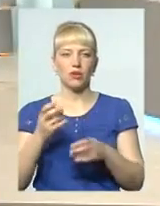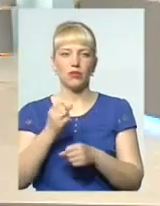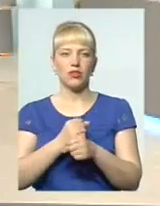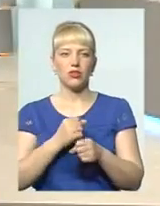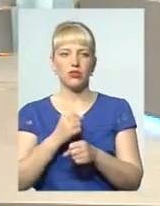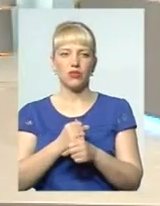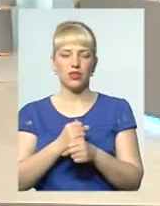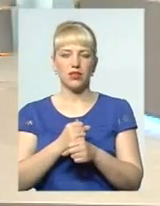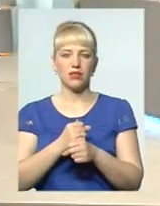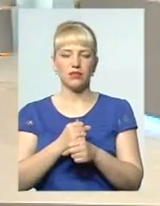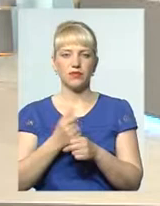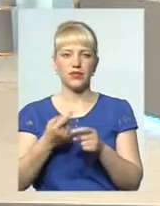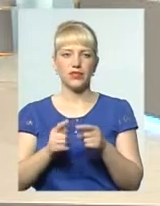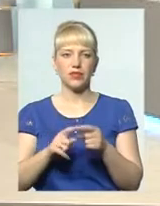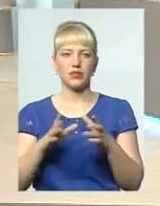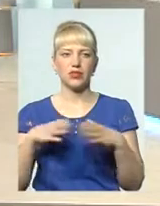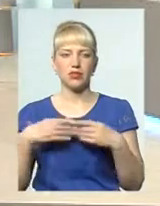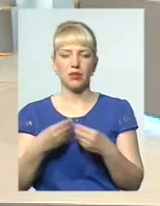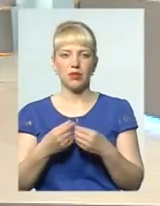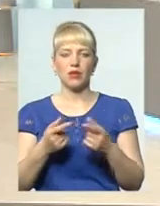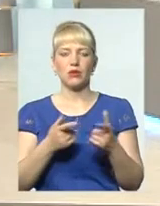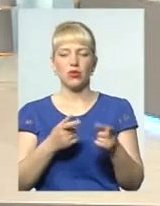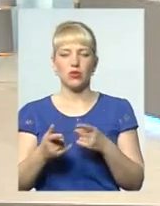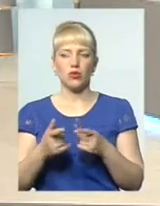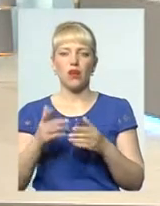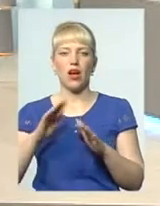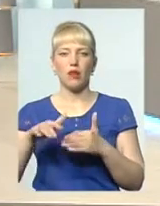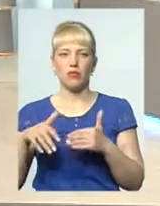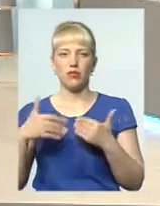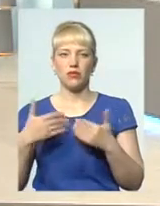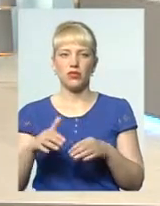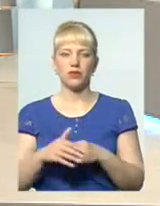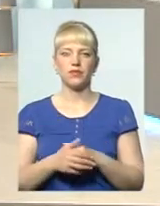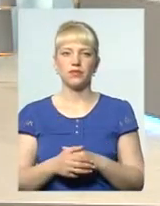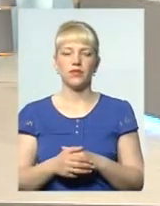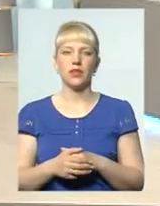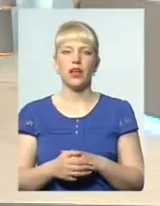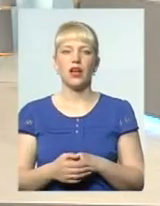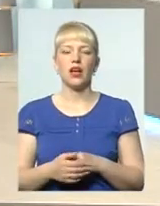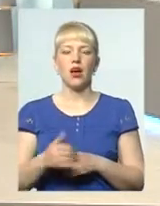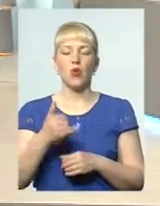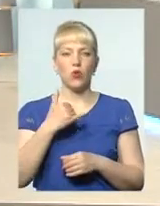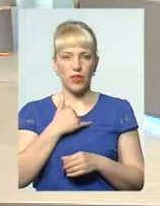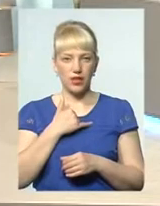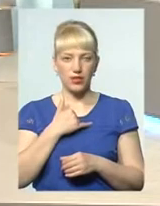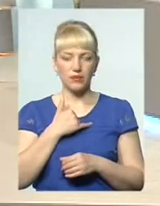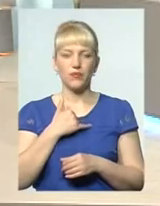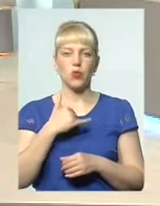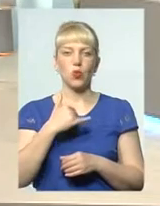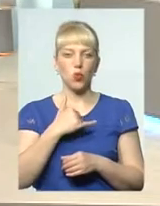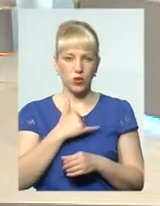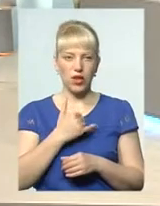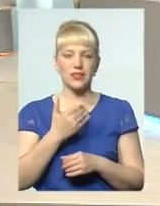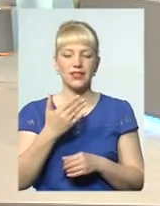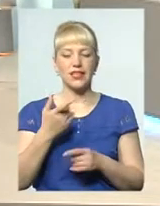саме, думаю, з цими сім'ями, підготавку до них зробити, і потім вже подружитися. В ви бачите, ви дивитесь, в нас це